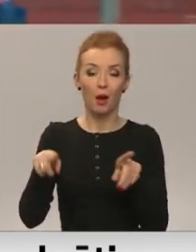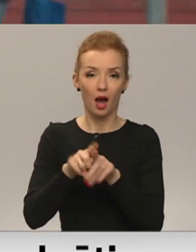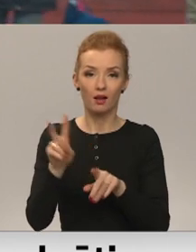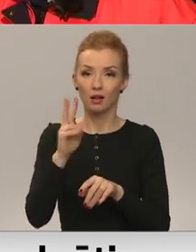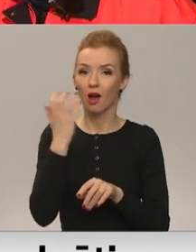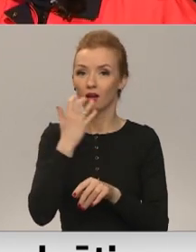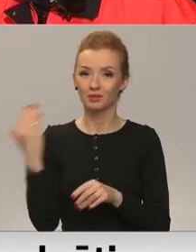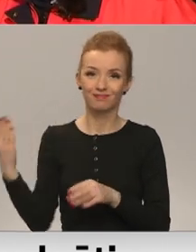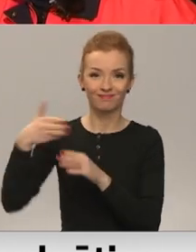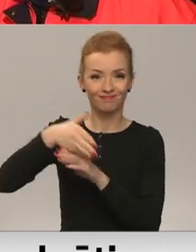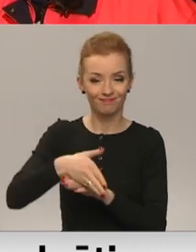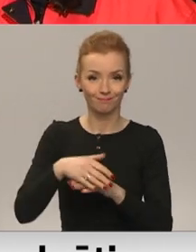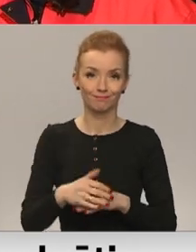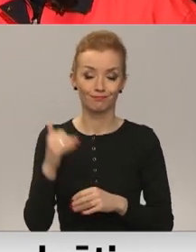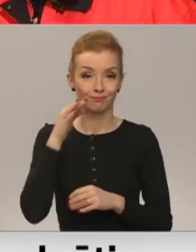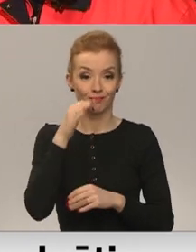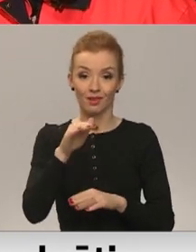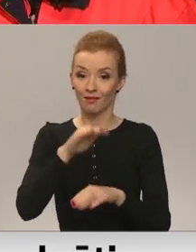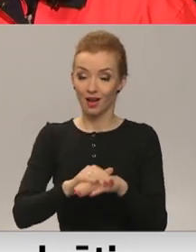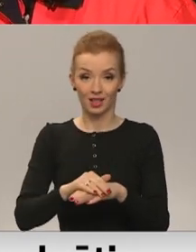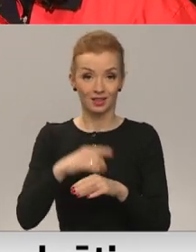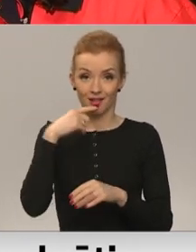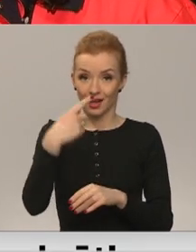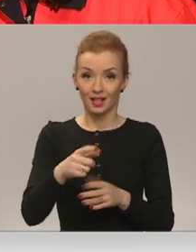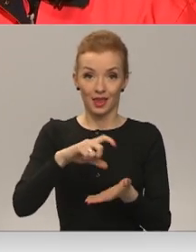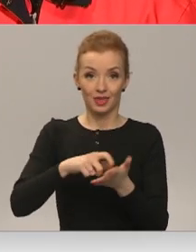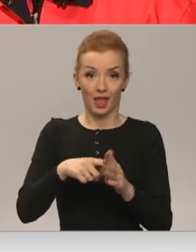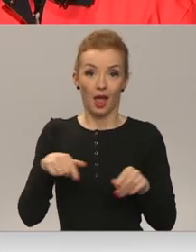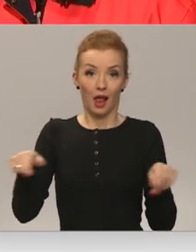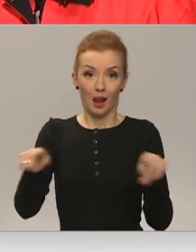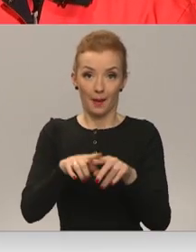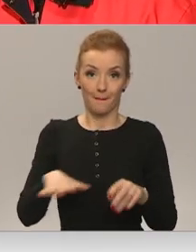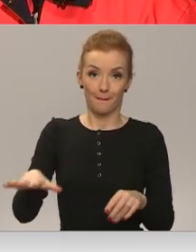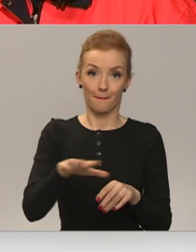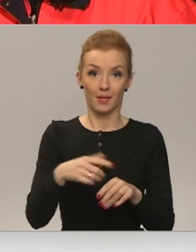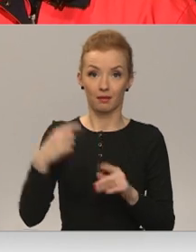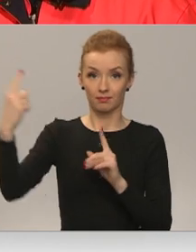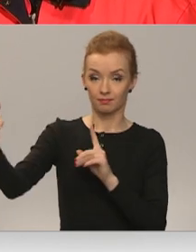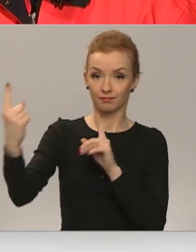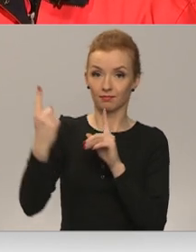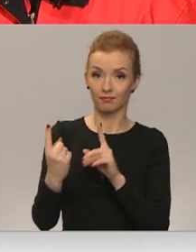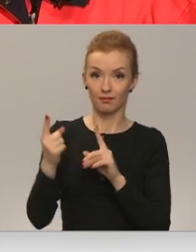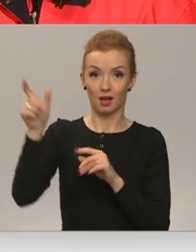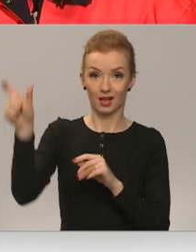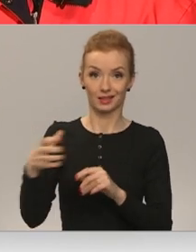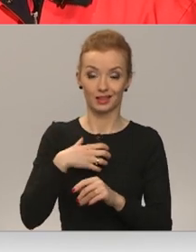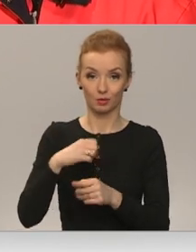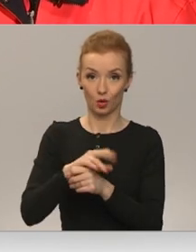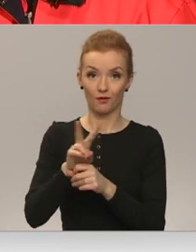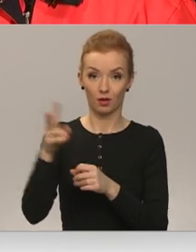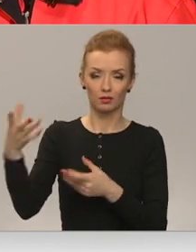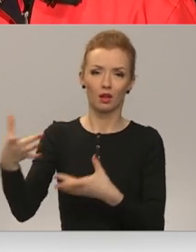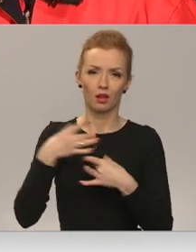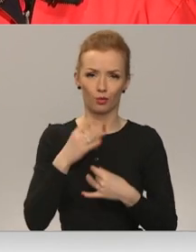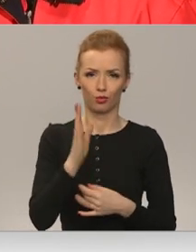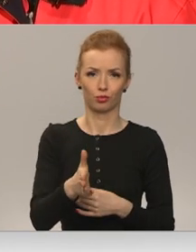braukušajiem. Faktiski ir jāsaka tā, ja telpā, kur es atrodos ienāk cilvēks ar omikronu, tad man nav izraģi nesaslimt, un, ja